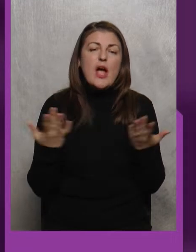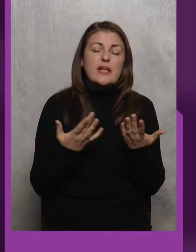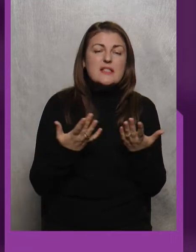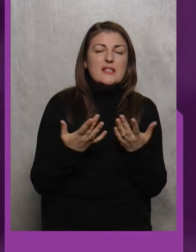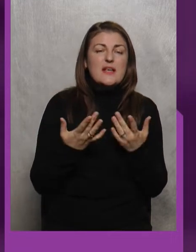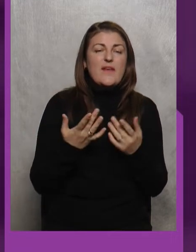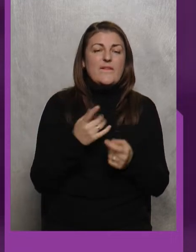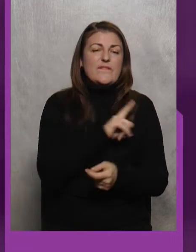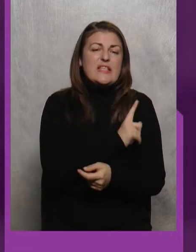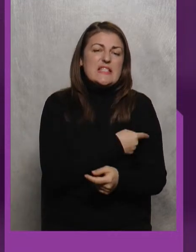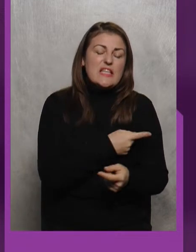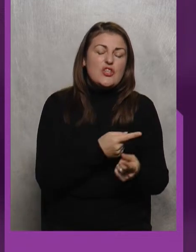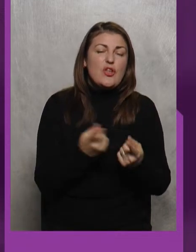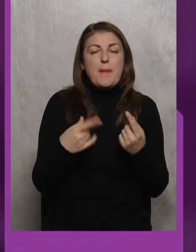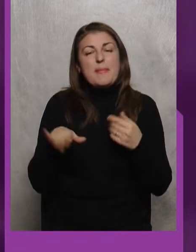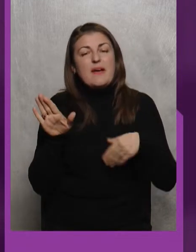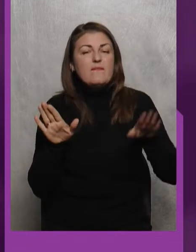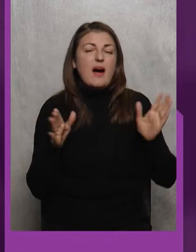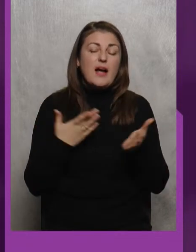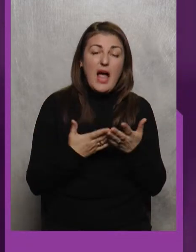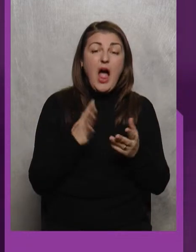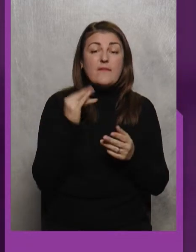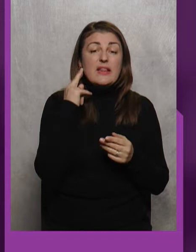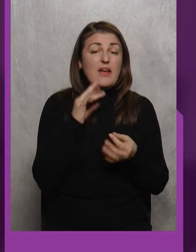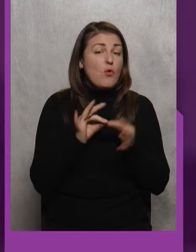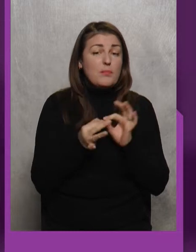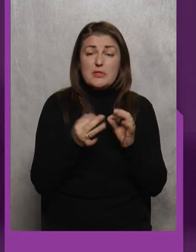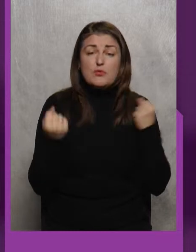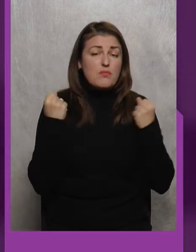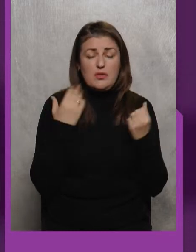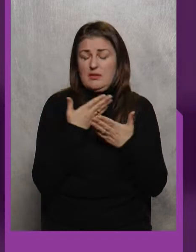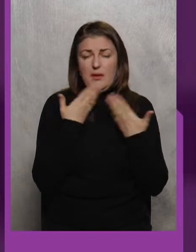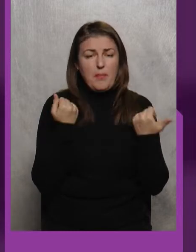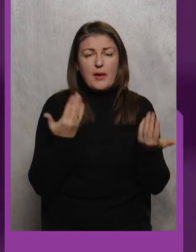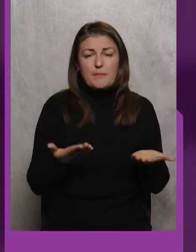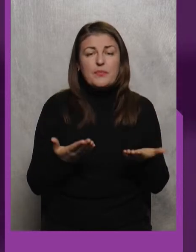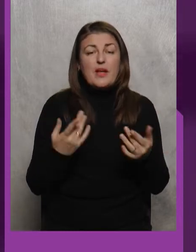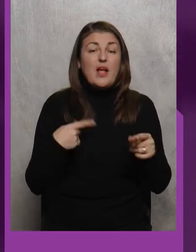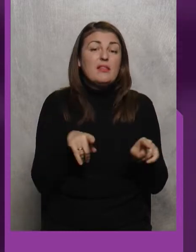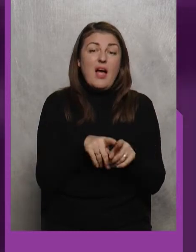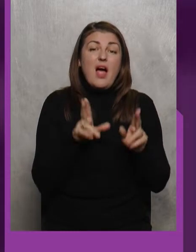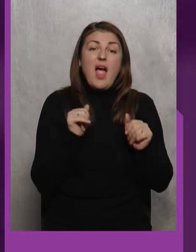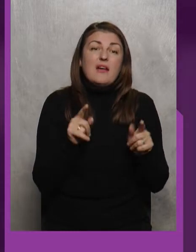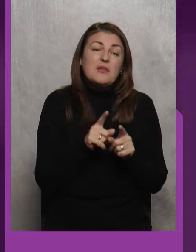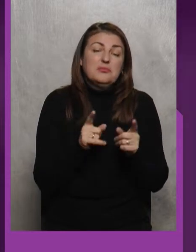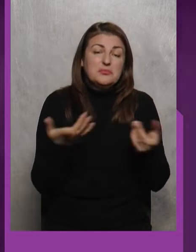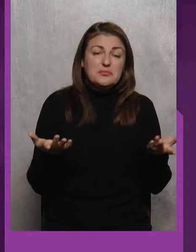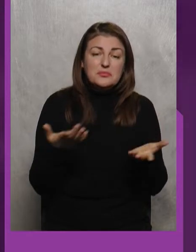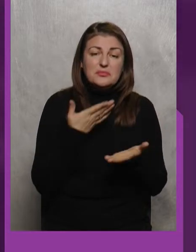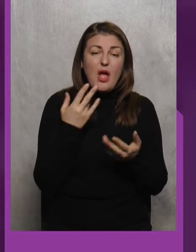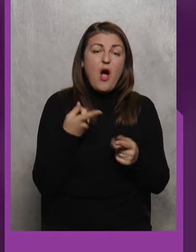Фізичний перевага Ну я не знаю В дефлімпійському спорту немає Ну Як такові Вони